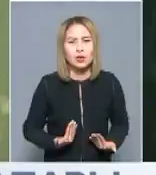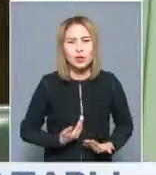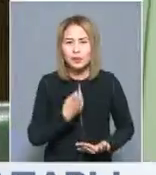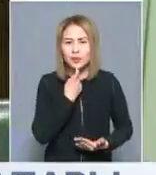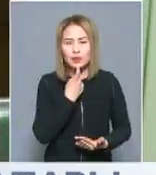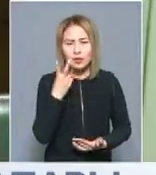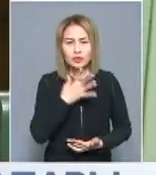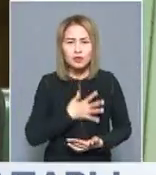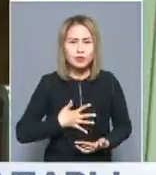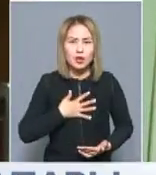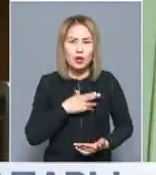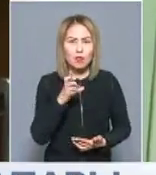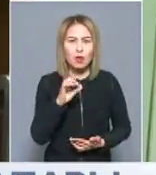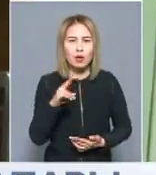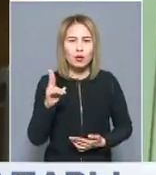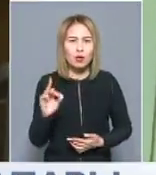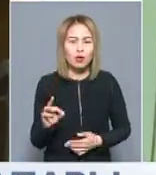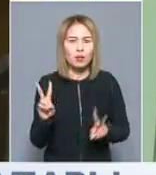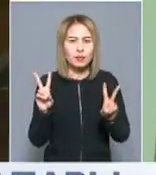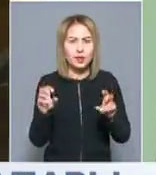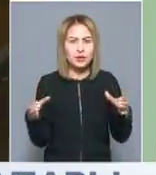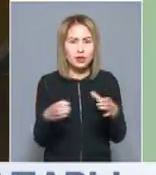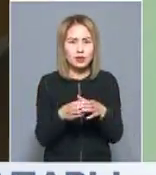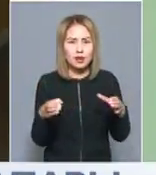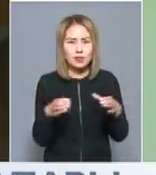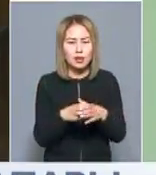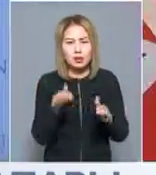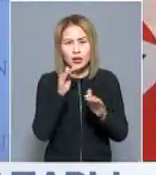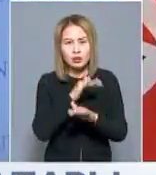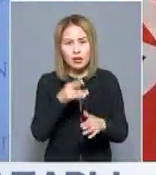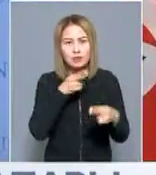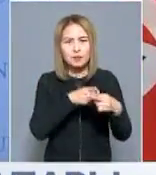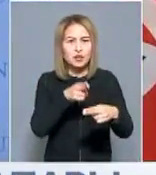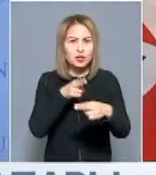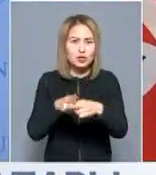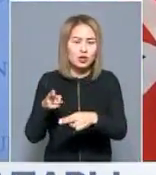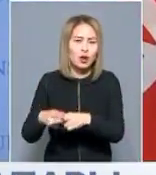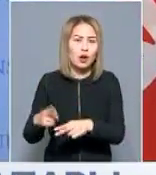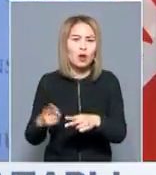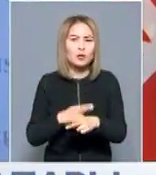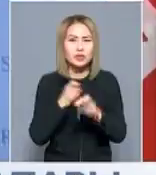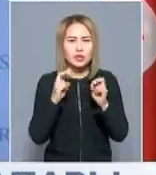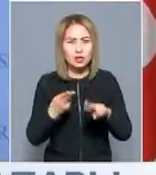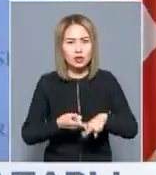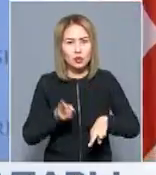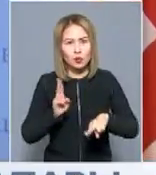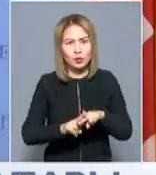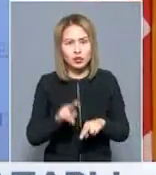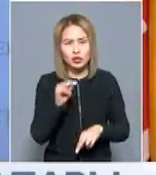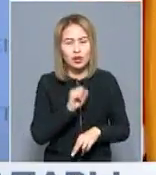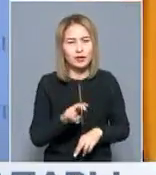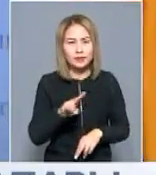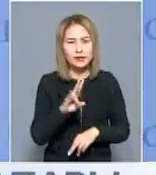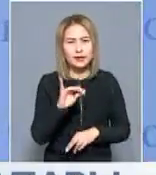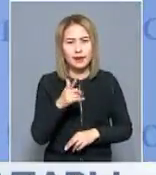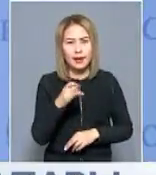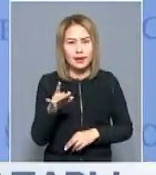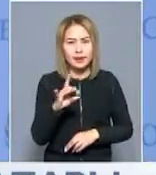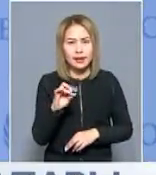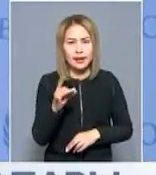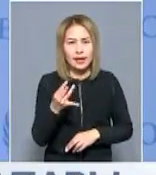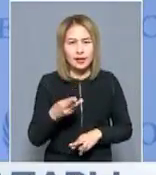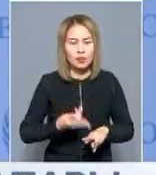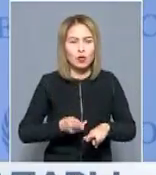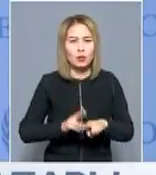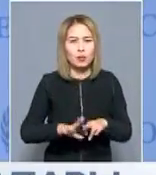білдірді. Бұл өңірде Боко Харам ланкестік топы елге тұныштық бермей отыр. Осы ретте қауіпсіздік кенгесінің өкілдері Камерун, Чат, Нигер және